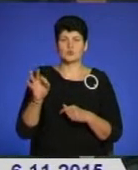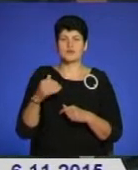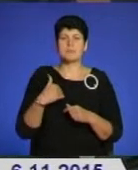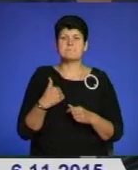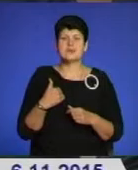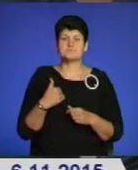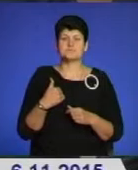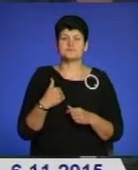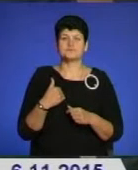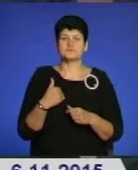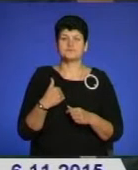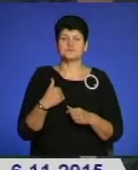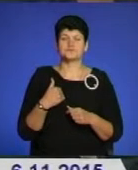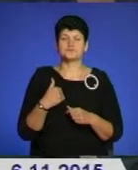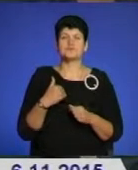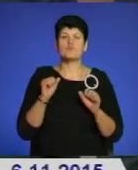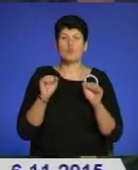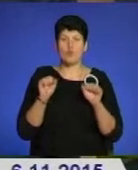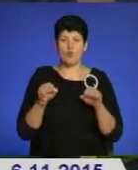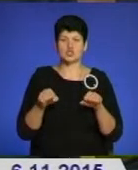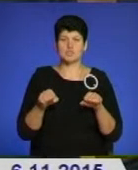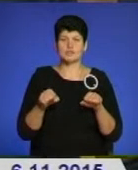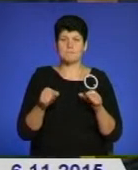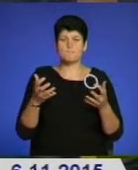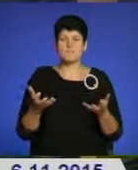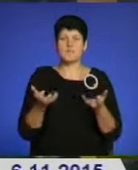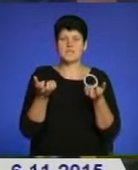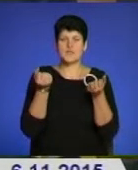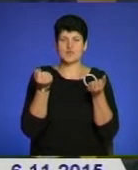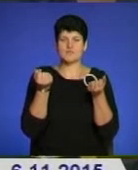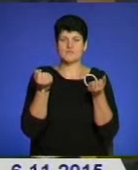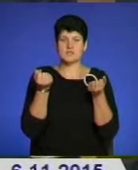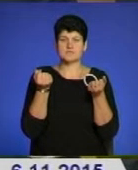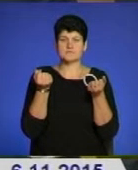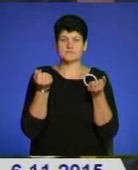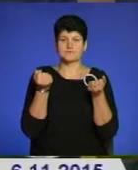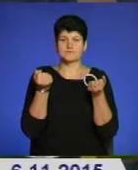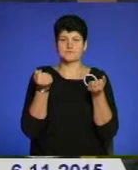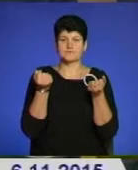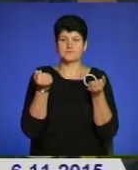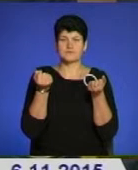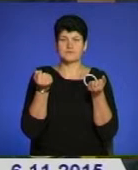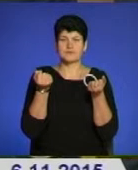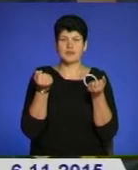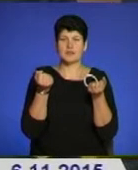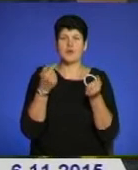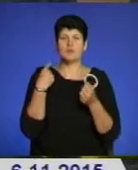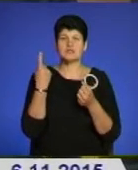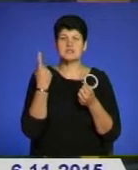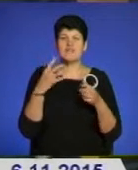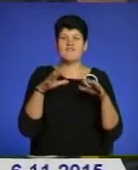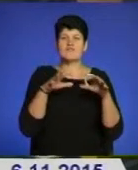можемо підтримувати обласні власті,